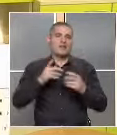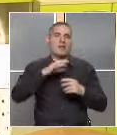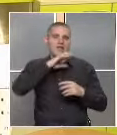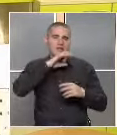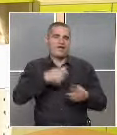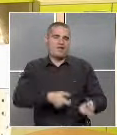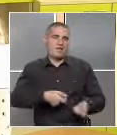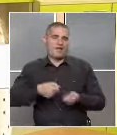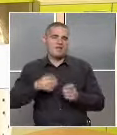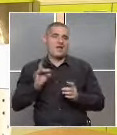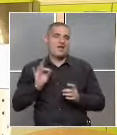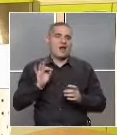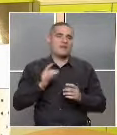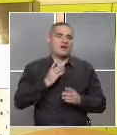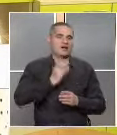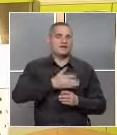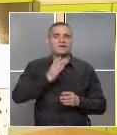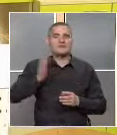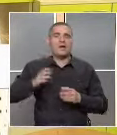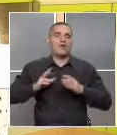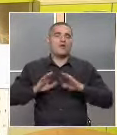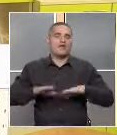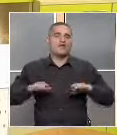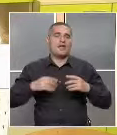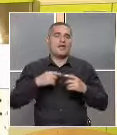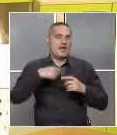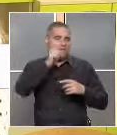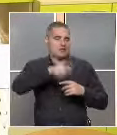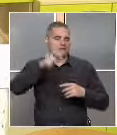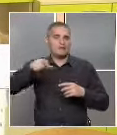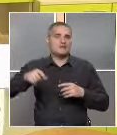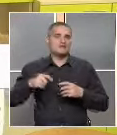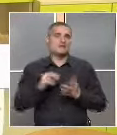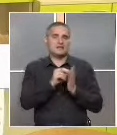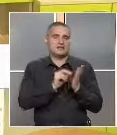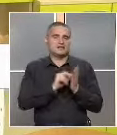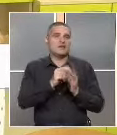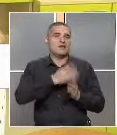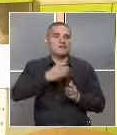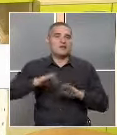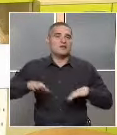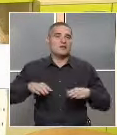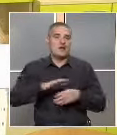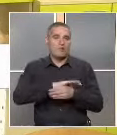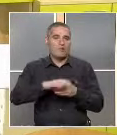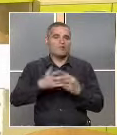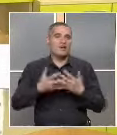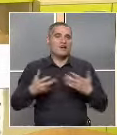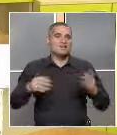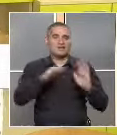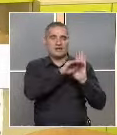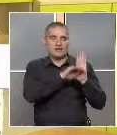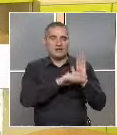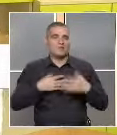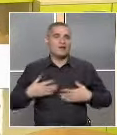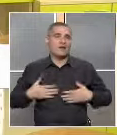и Ряпа, за всяко дете е индивидуализирана задачата, защото всяко дете покрива различни критерии и